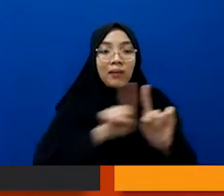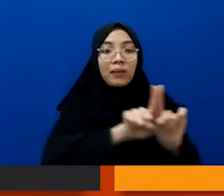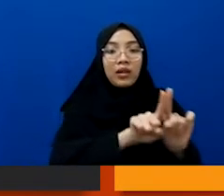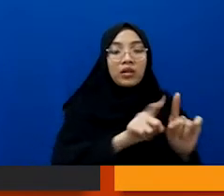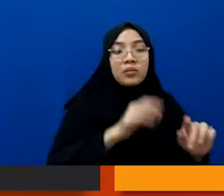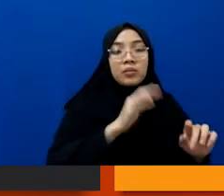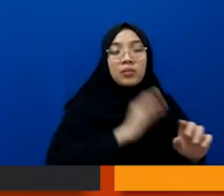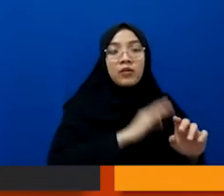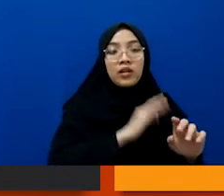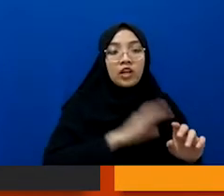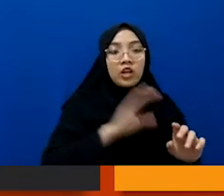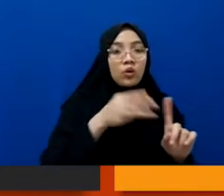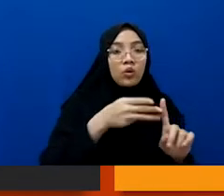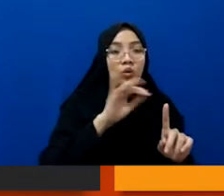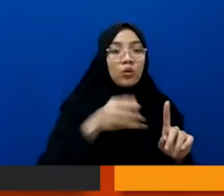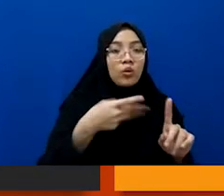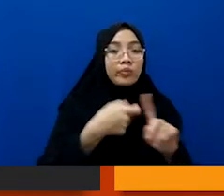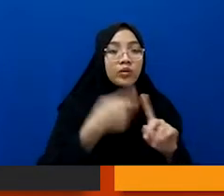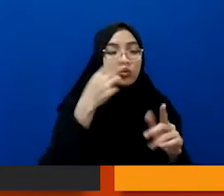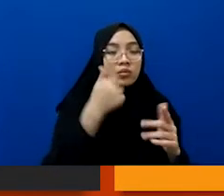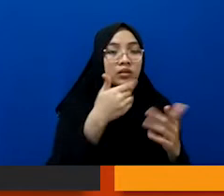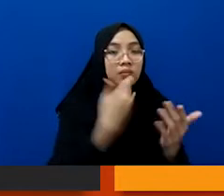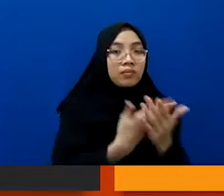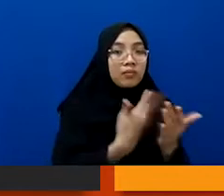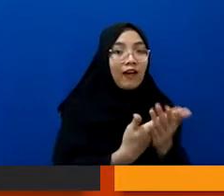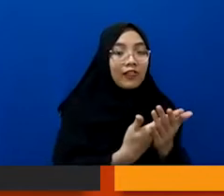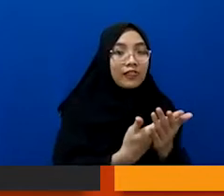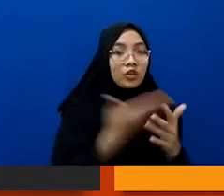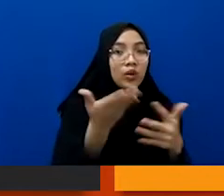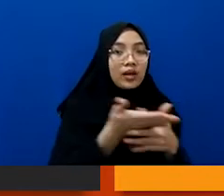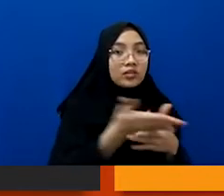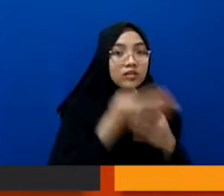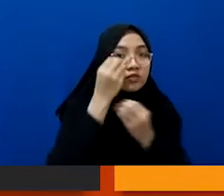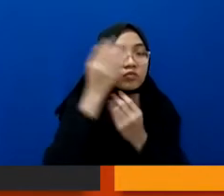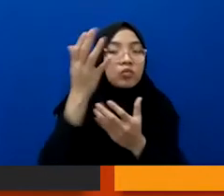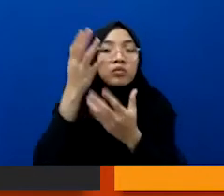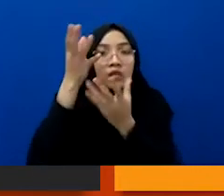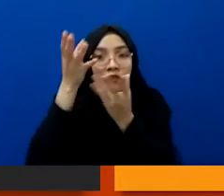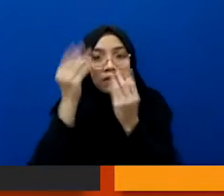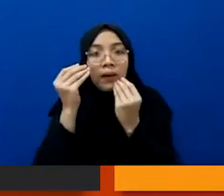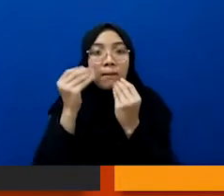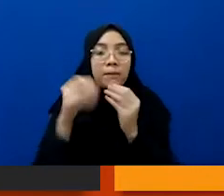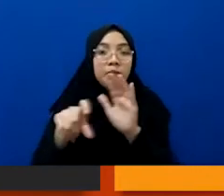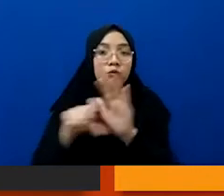memanfaatkan obyek tertentu untuk mendapatkan fakta keterangan atau akses. Misalnya